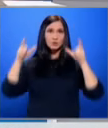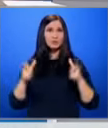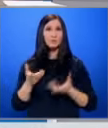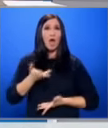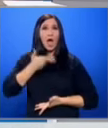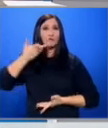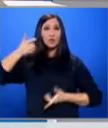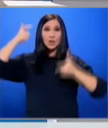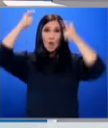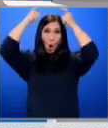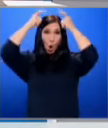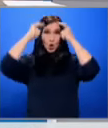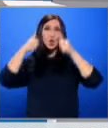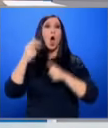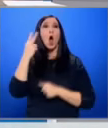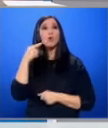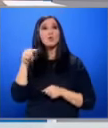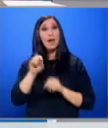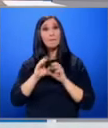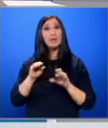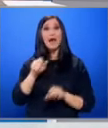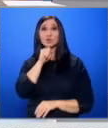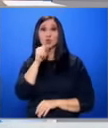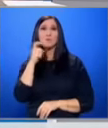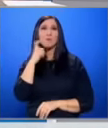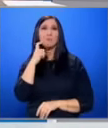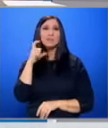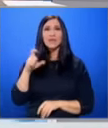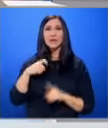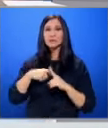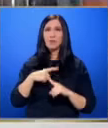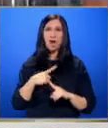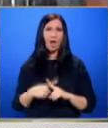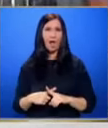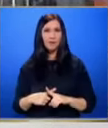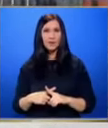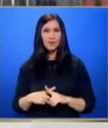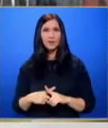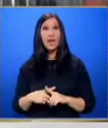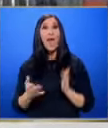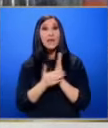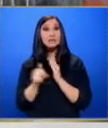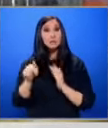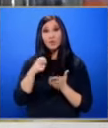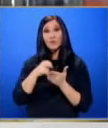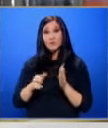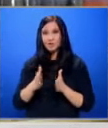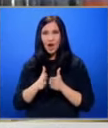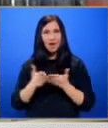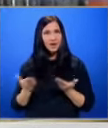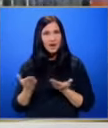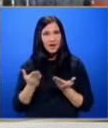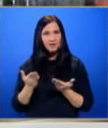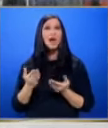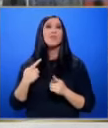на короната, от Лондон предава сега журналистът от BBC Красимира Хендри. Експерти тук твърдят, че книгата на принц